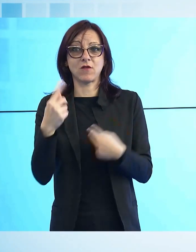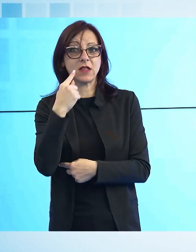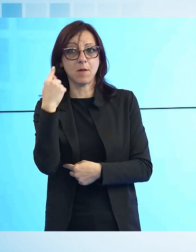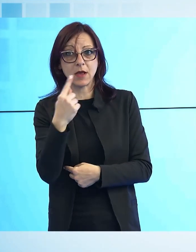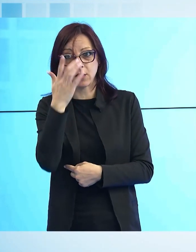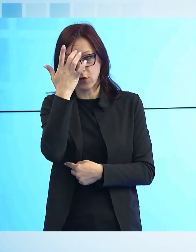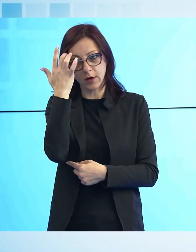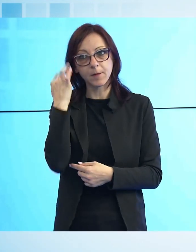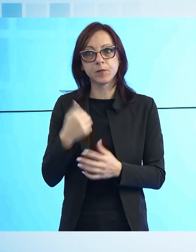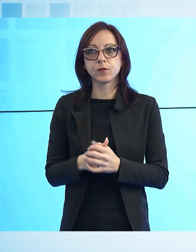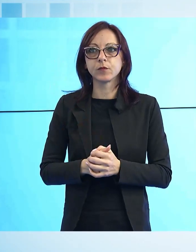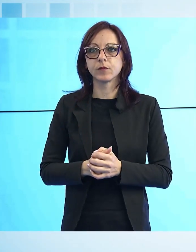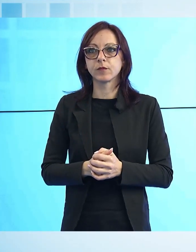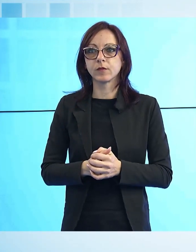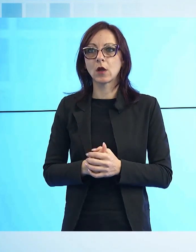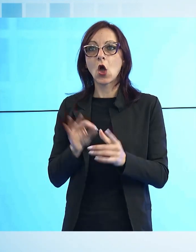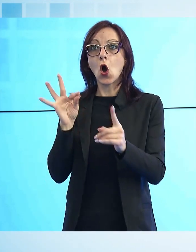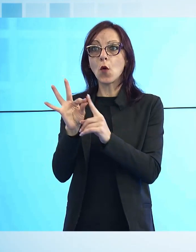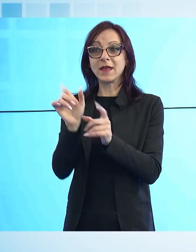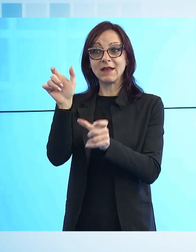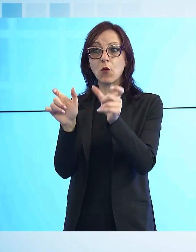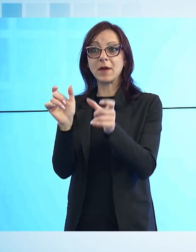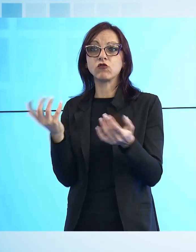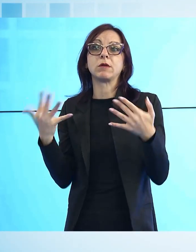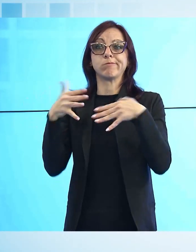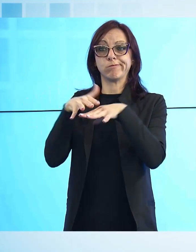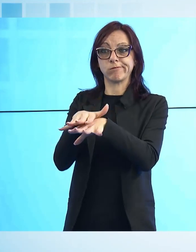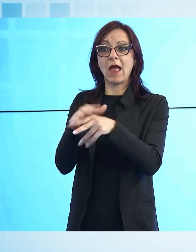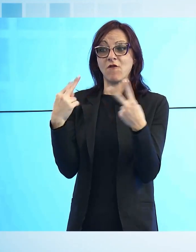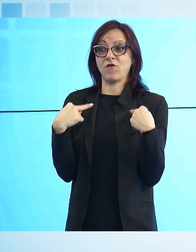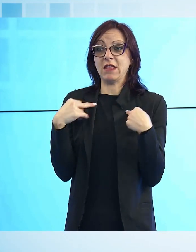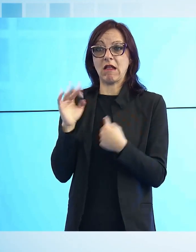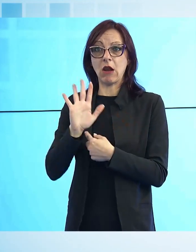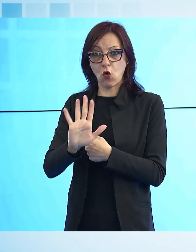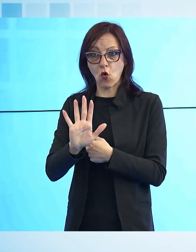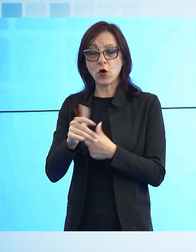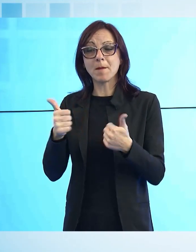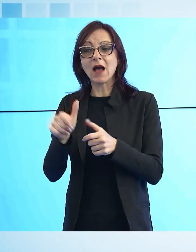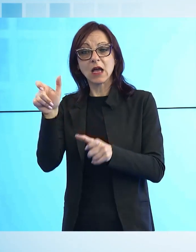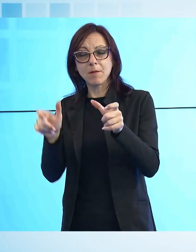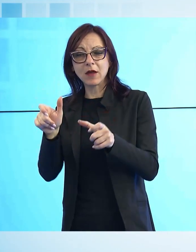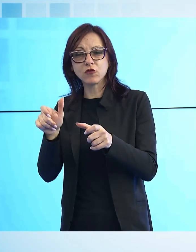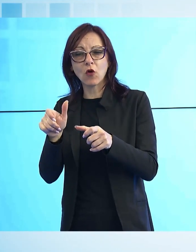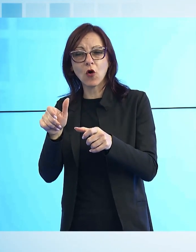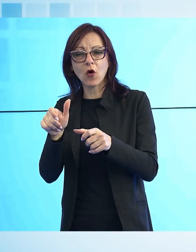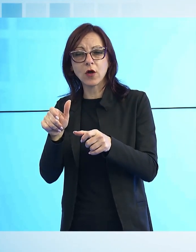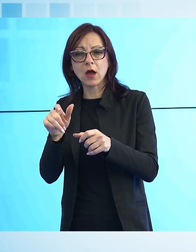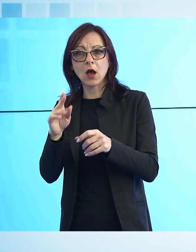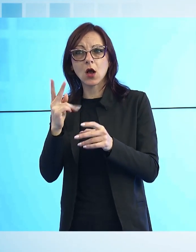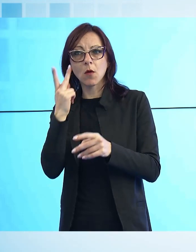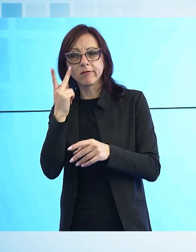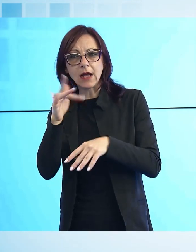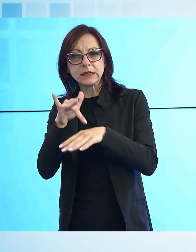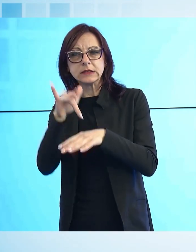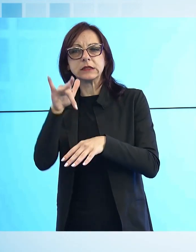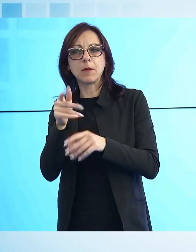integrare le persone nel loro contesto di vita, sensibilizzare la cittadinanza, al fine di far sì che anche